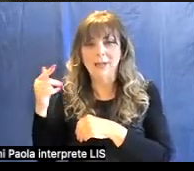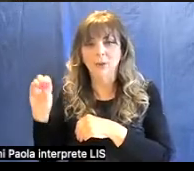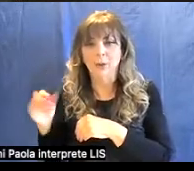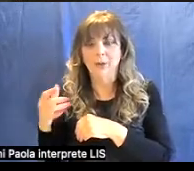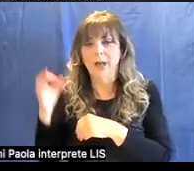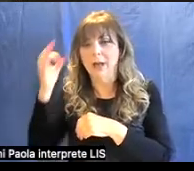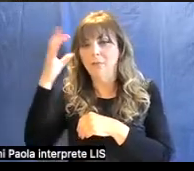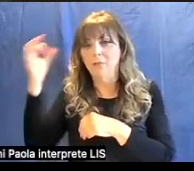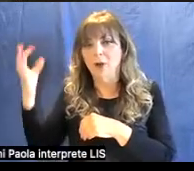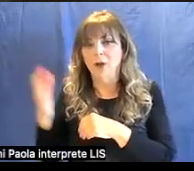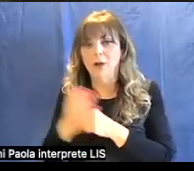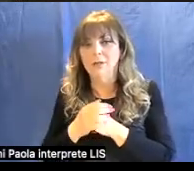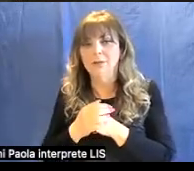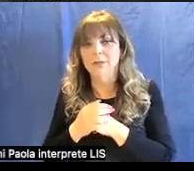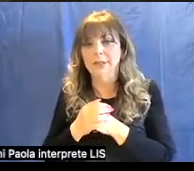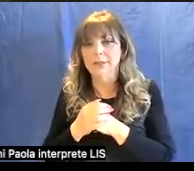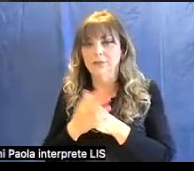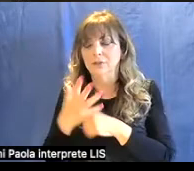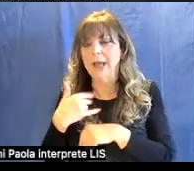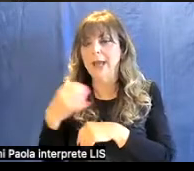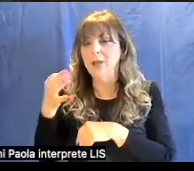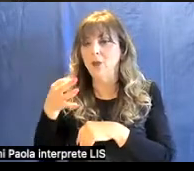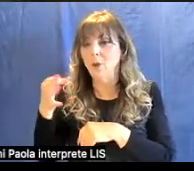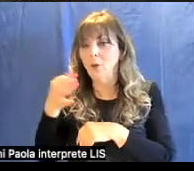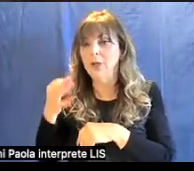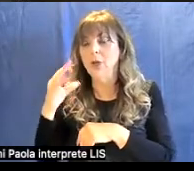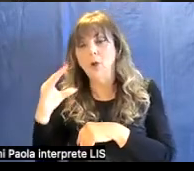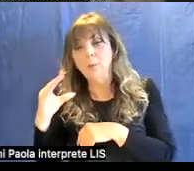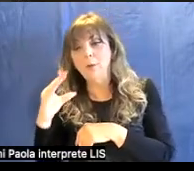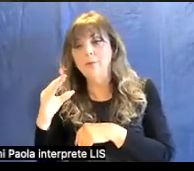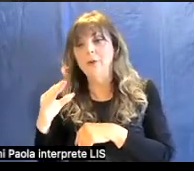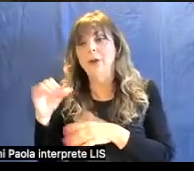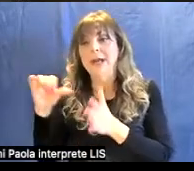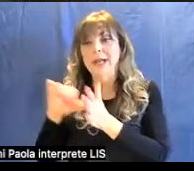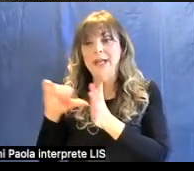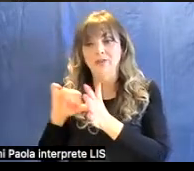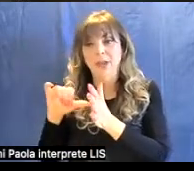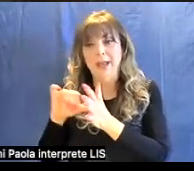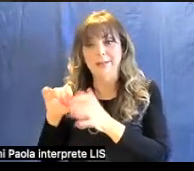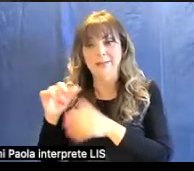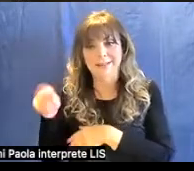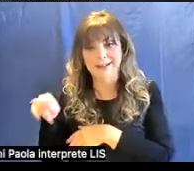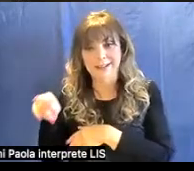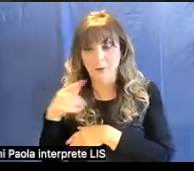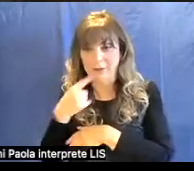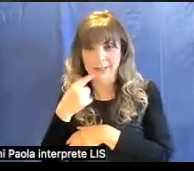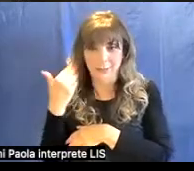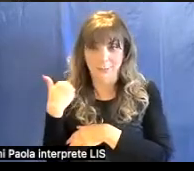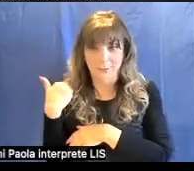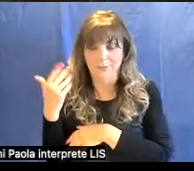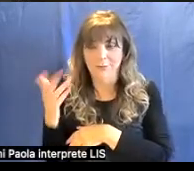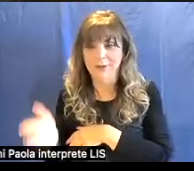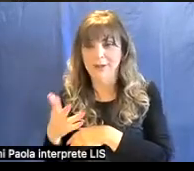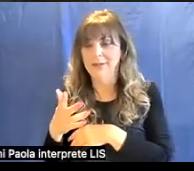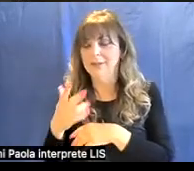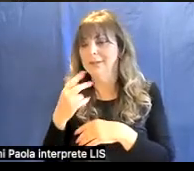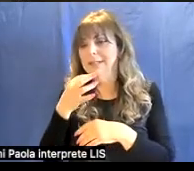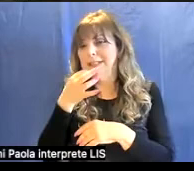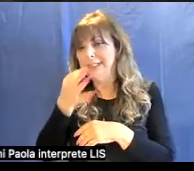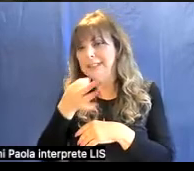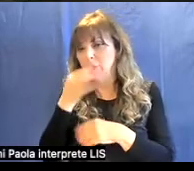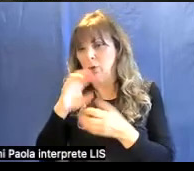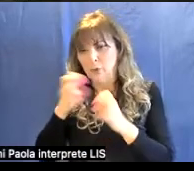possono essere presenti sia gli onicromofori che i centri di colore, quindi il discorso è piuttosto complesso.